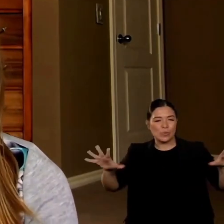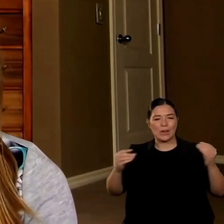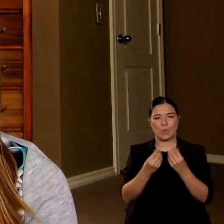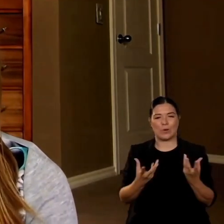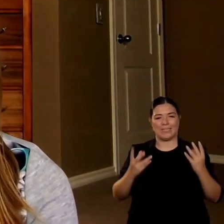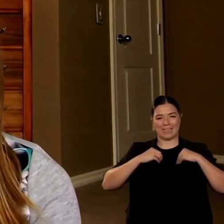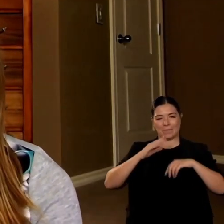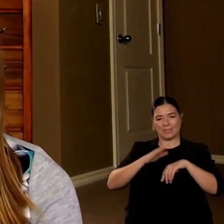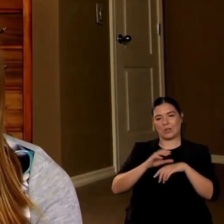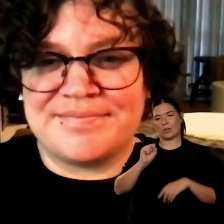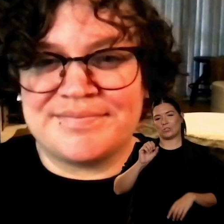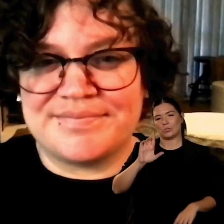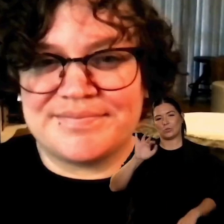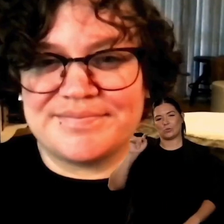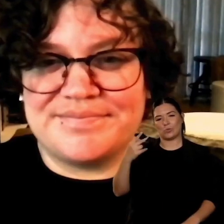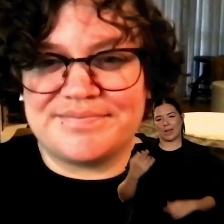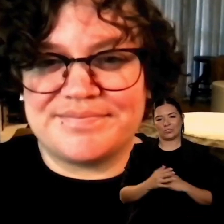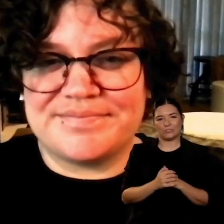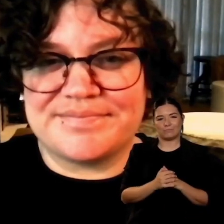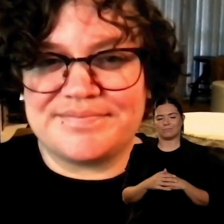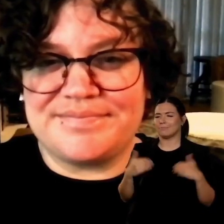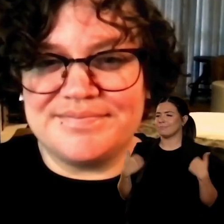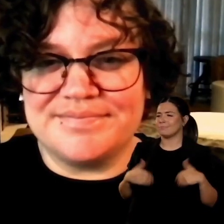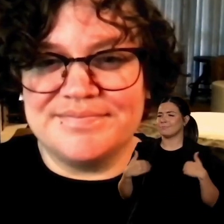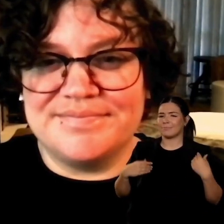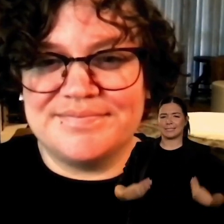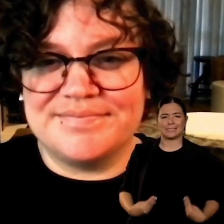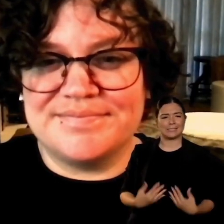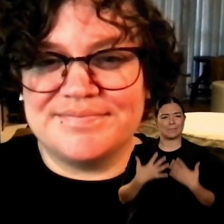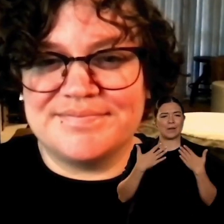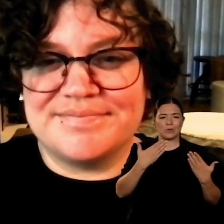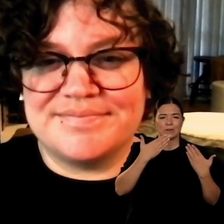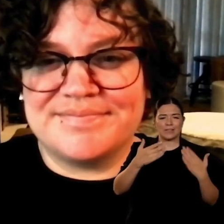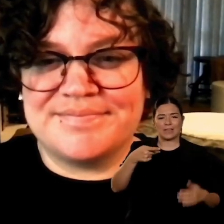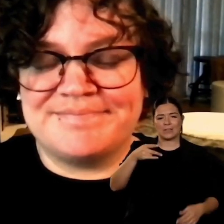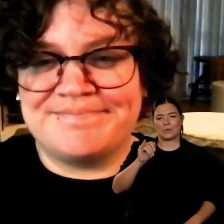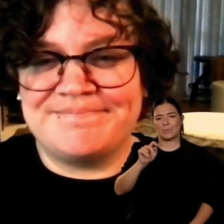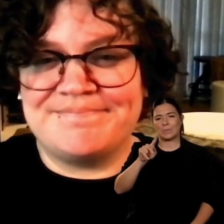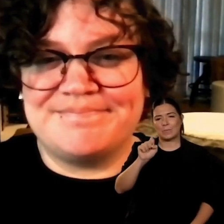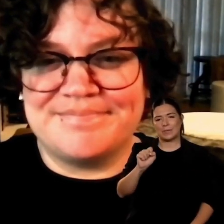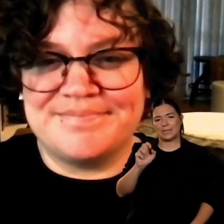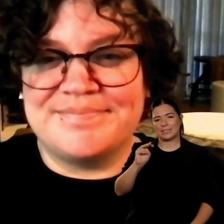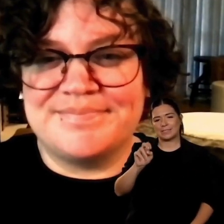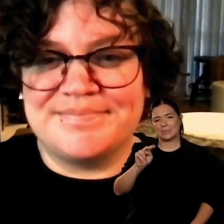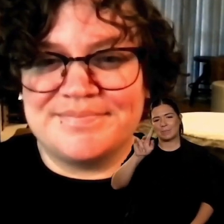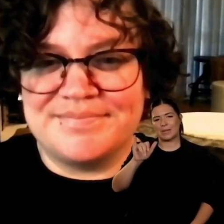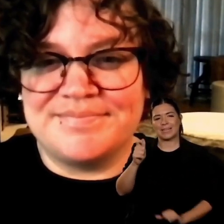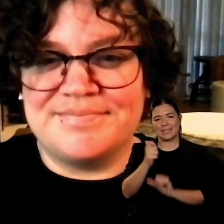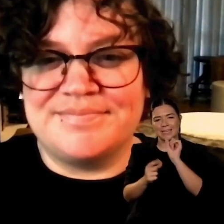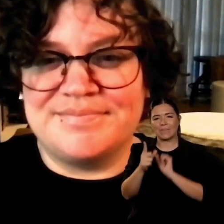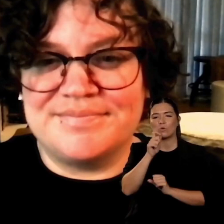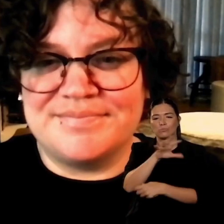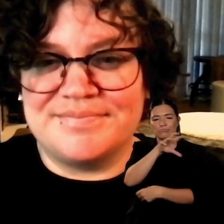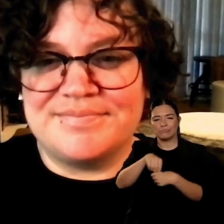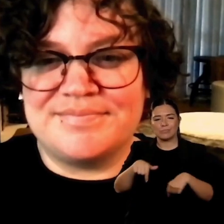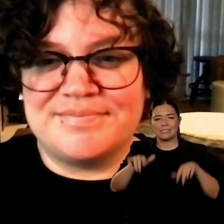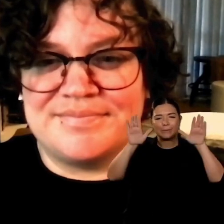storia ispiratrice adesso passeremo il microfono alla nostra collega di stress crazy avanti